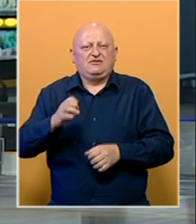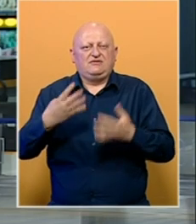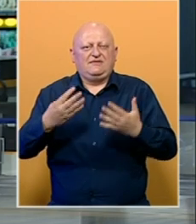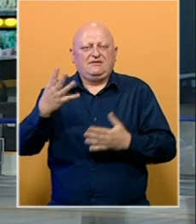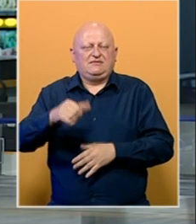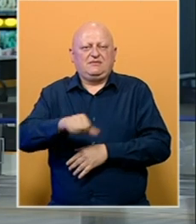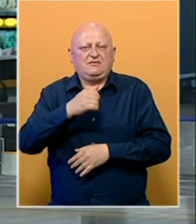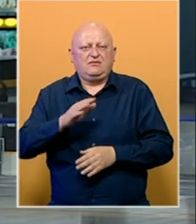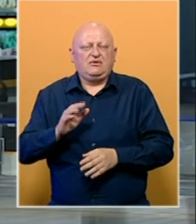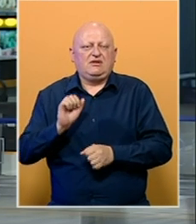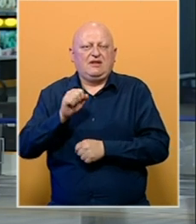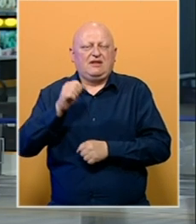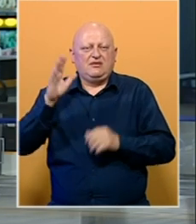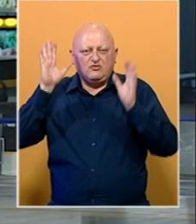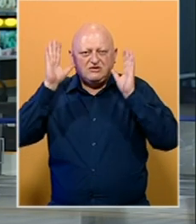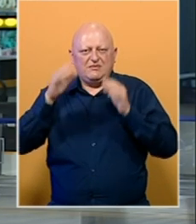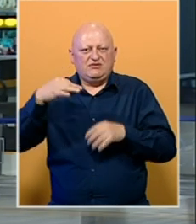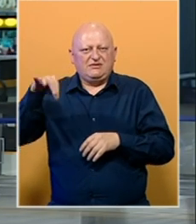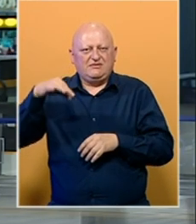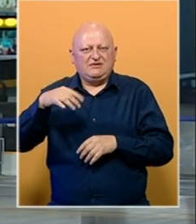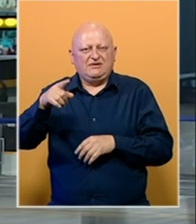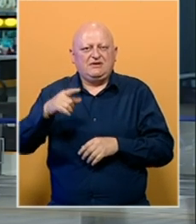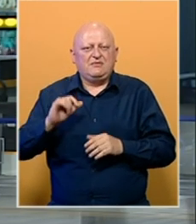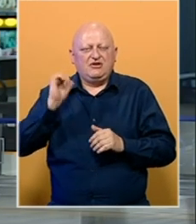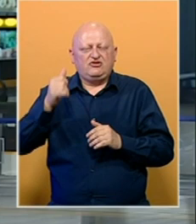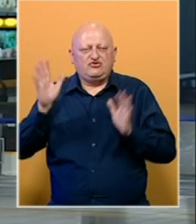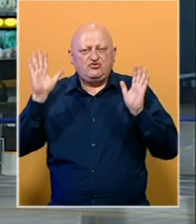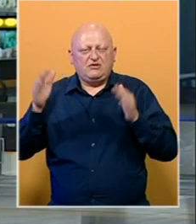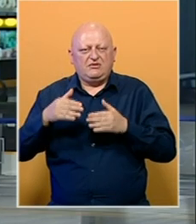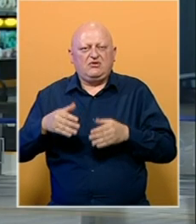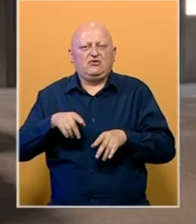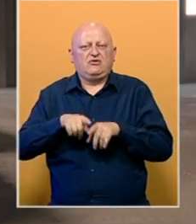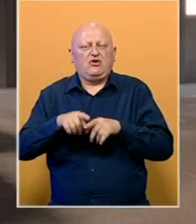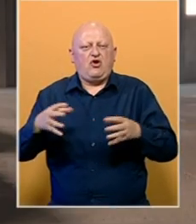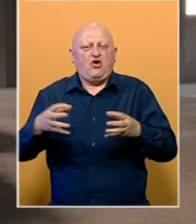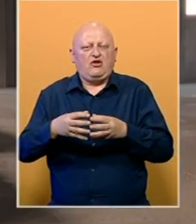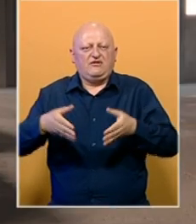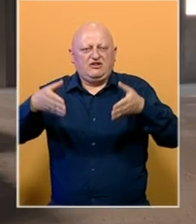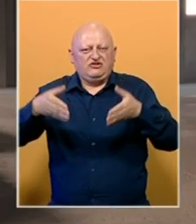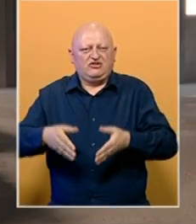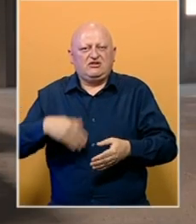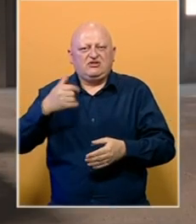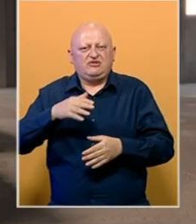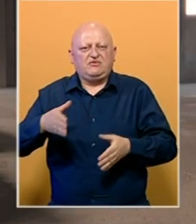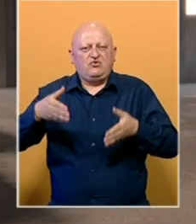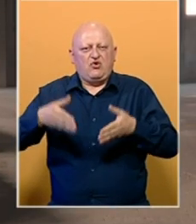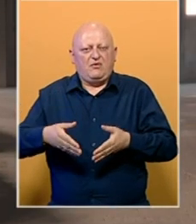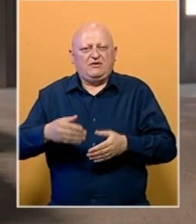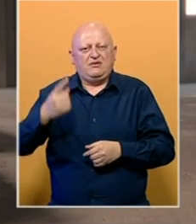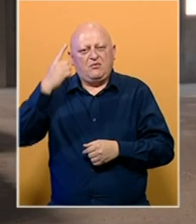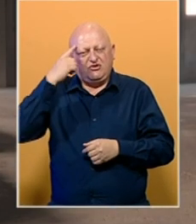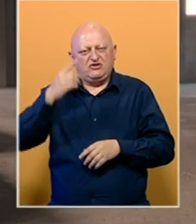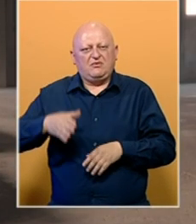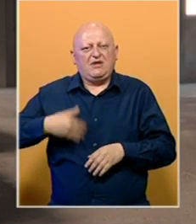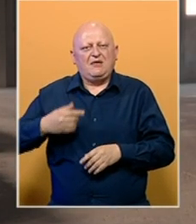1995. godine nad Bošnjacima u Srebrenici. Njima će sutra biti klanjana kolektivna dženaza, nakon čega će biti ukopani.